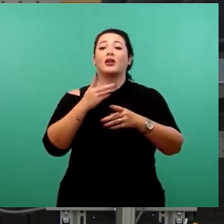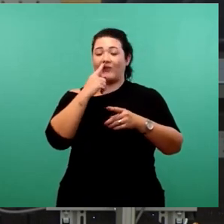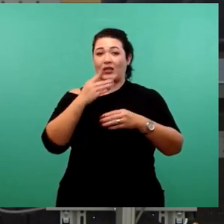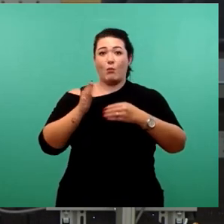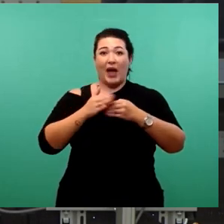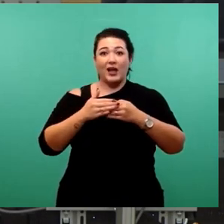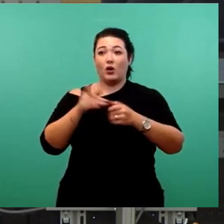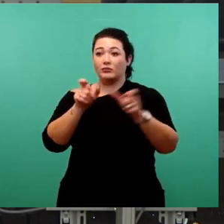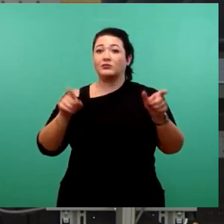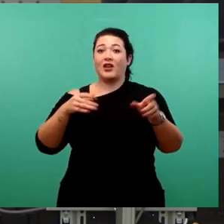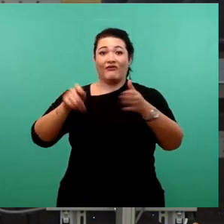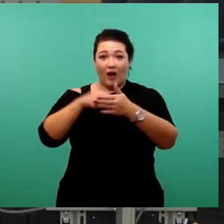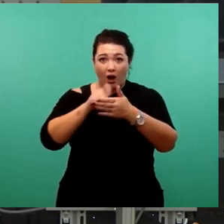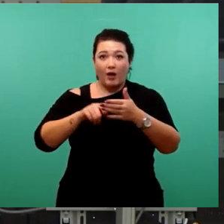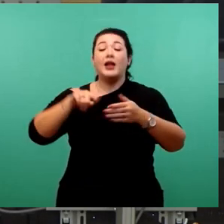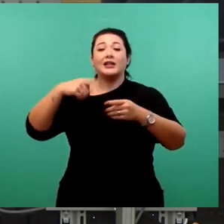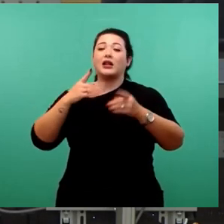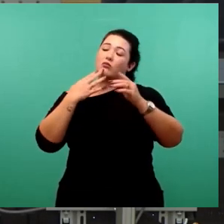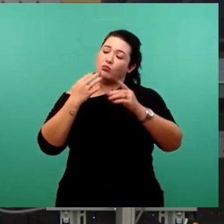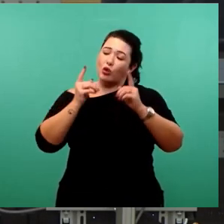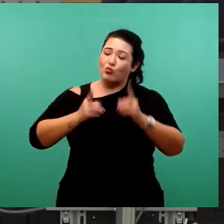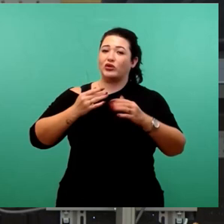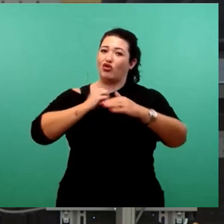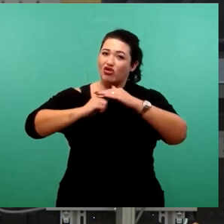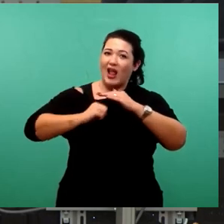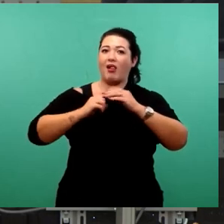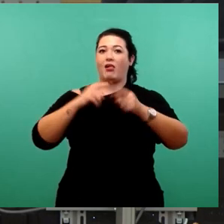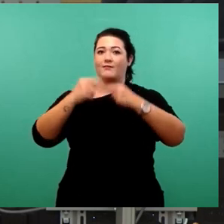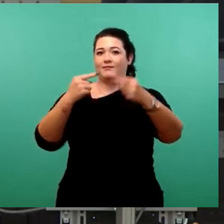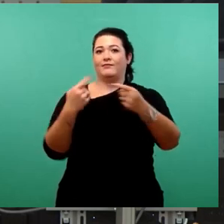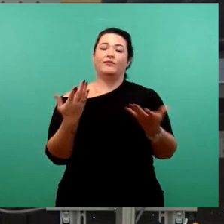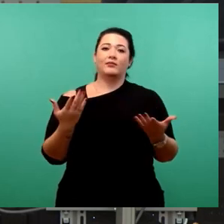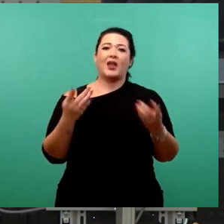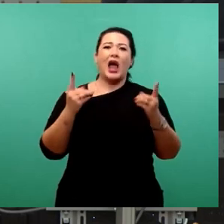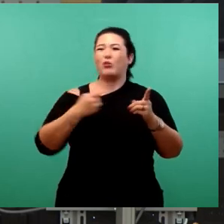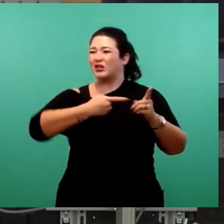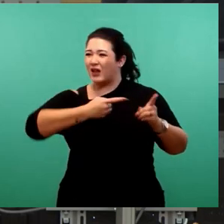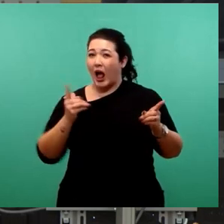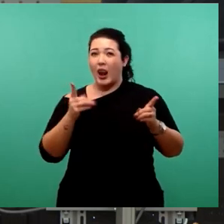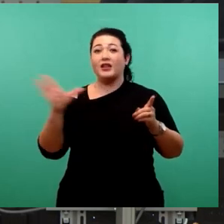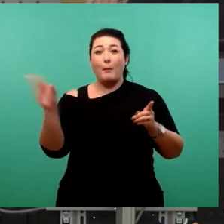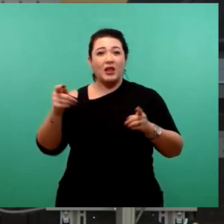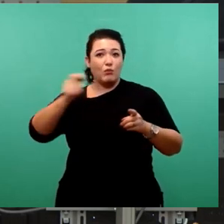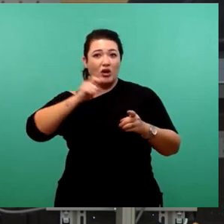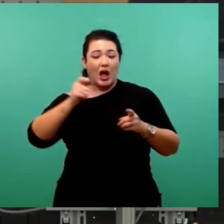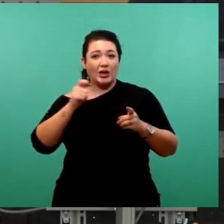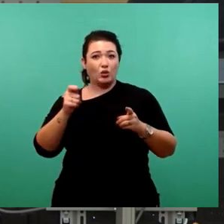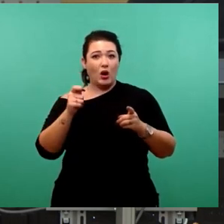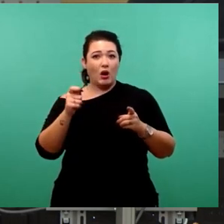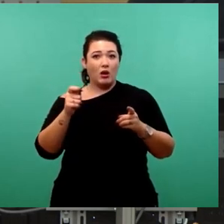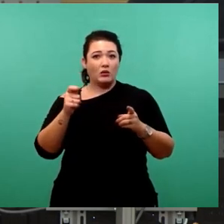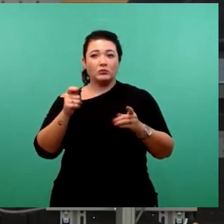Fundament haben, damit wir schneller in dieser Stadt vorauskommen. Nichts davon ist heute hier zur Entscheidung da.